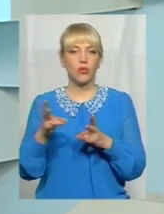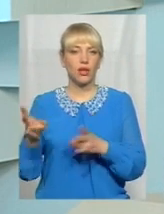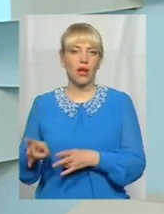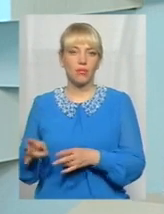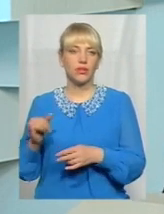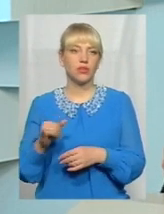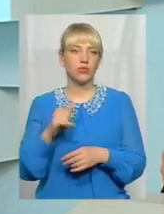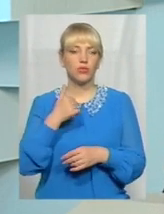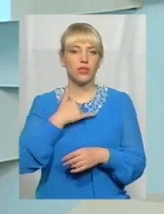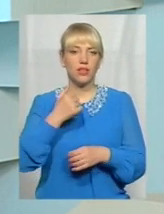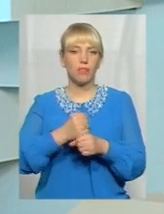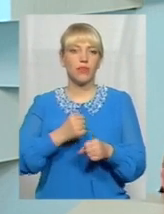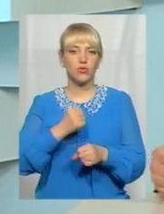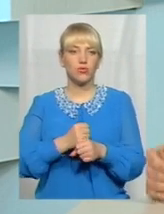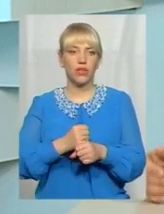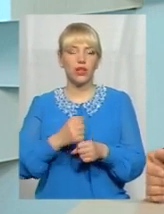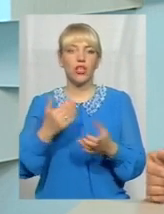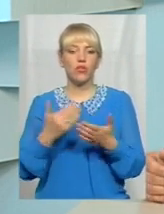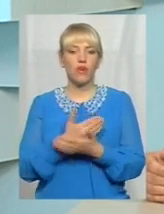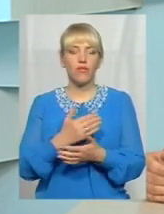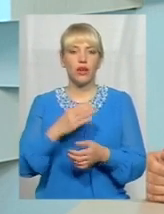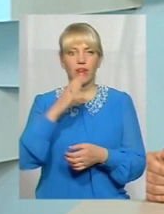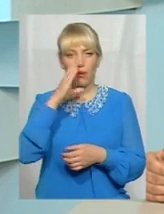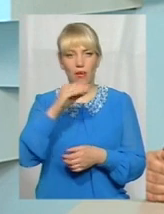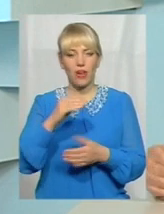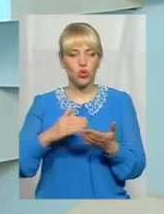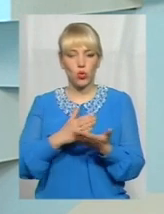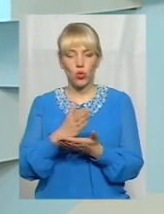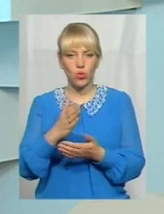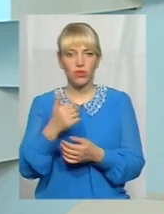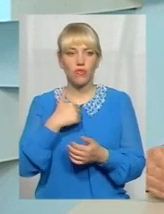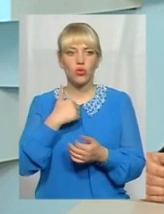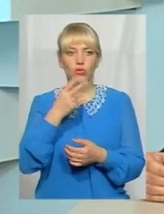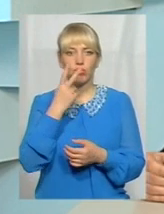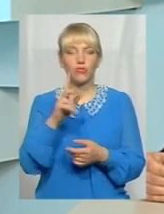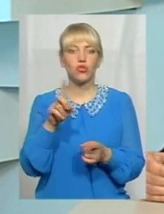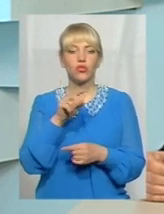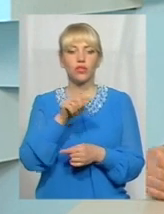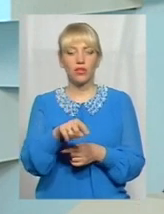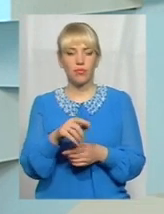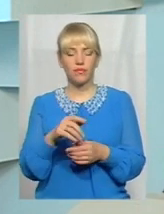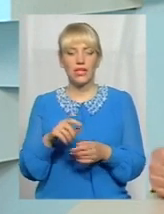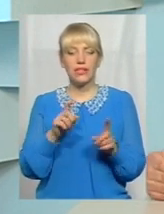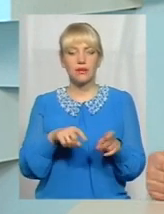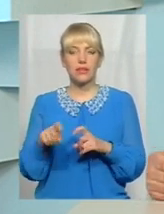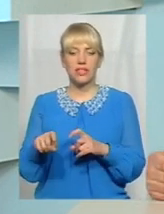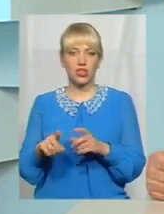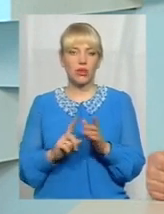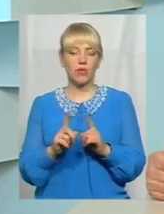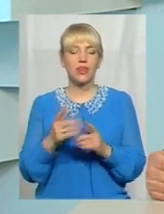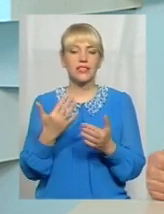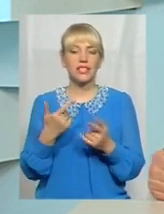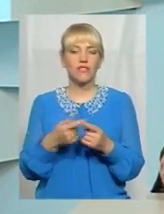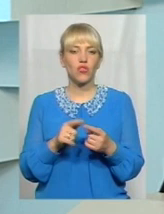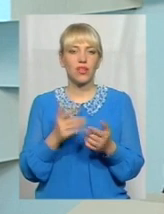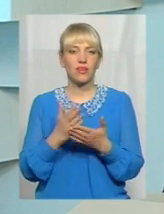В нас запрацювали багато нових маршрутів. Ми хочемо подивитися, що там є з пасажиропотоком, наскільки вони виправдані, ці маршрути.